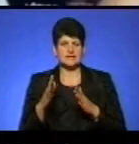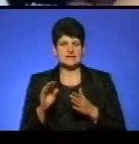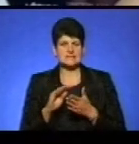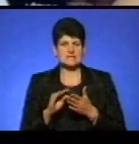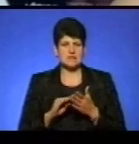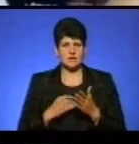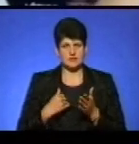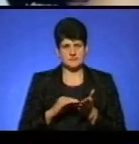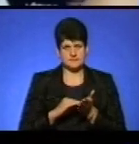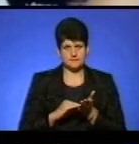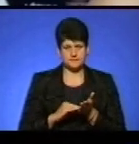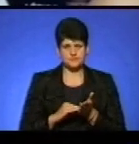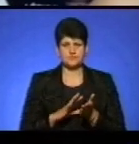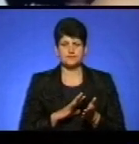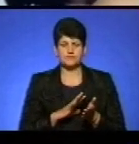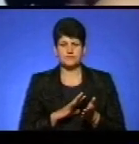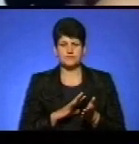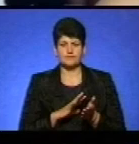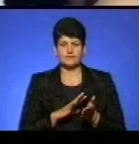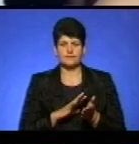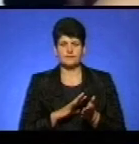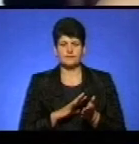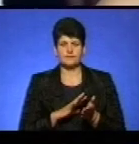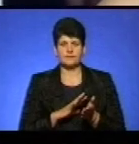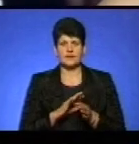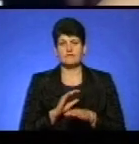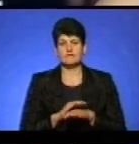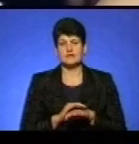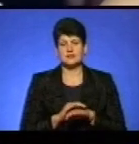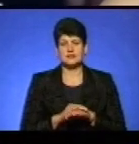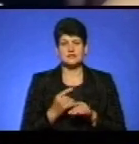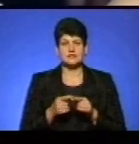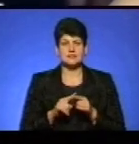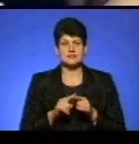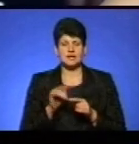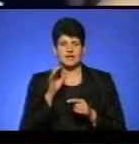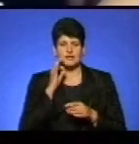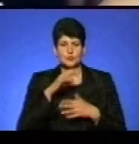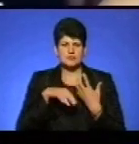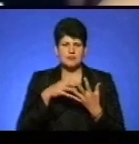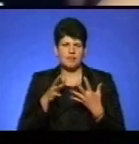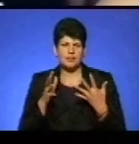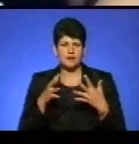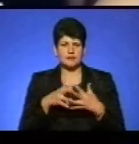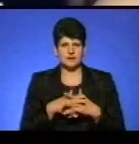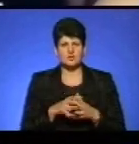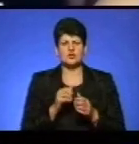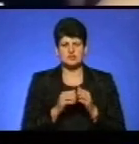написала, фактично, це таке хитросплотіння, як це часто буває,